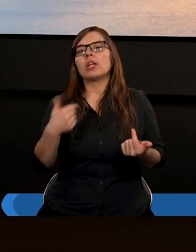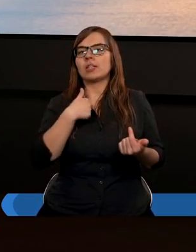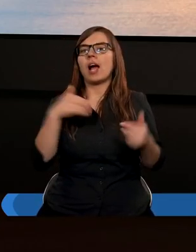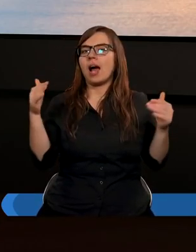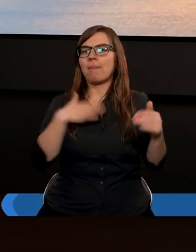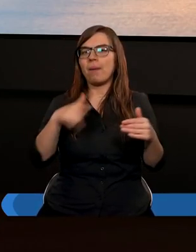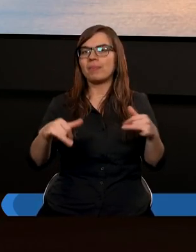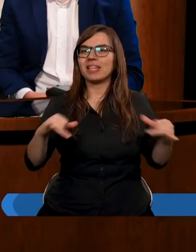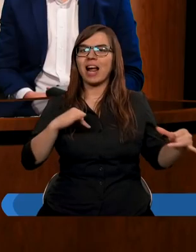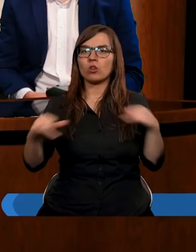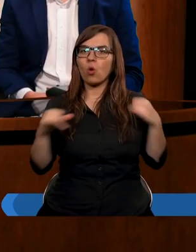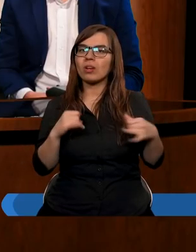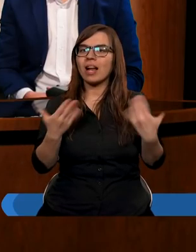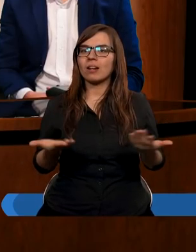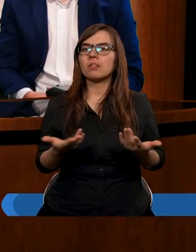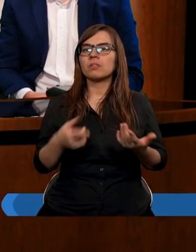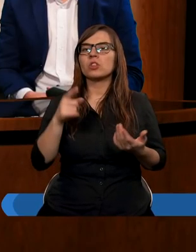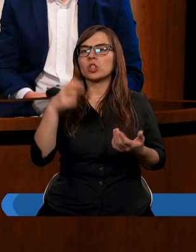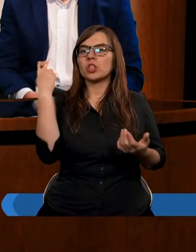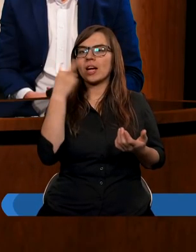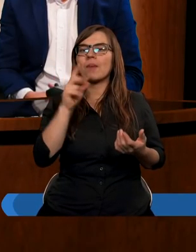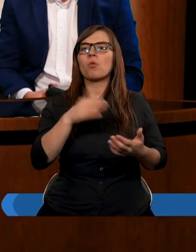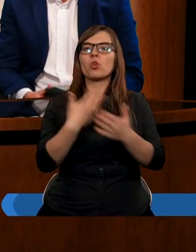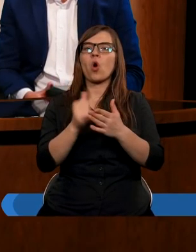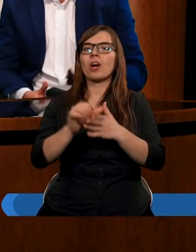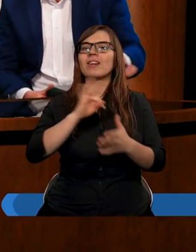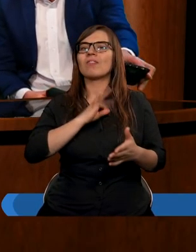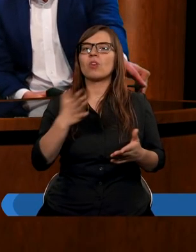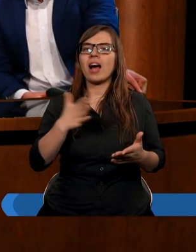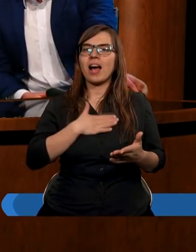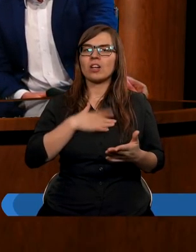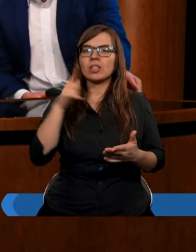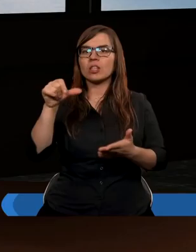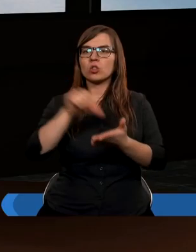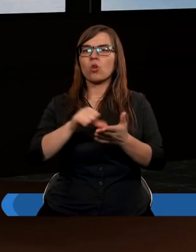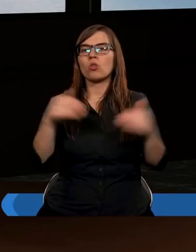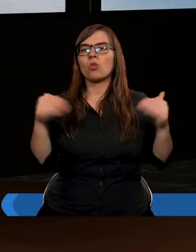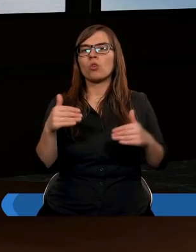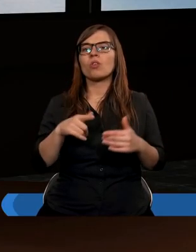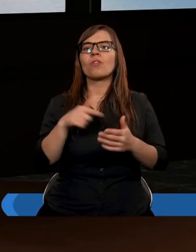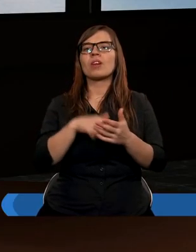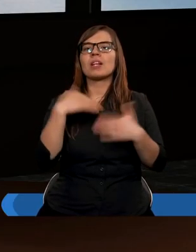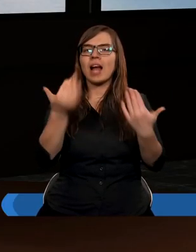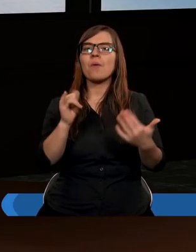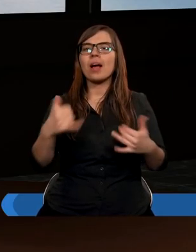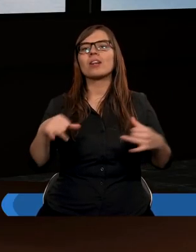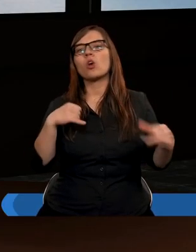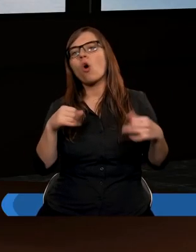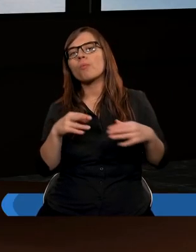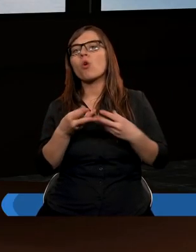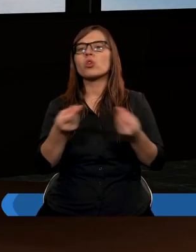zarządzać? To ciekawe, bo skoro jest właścicielem tych środków, to może dał jakieś rozporządzenia